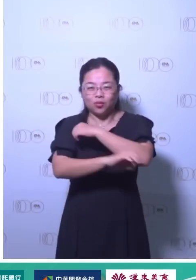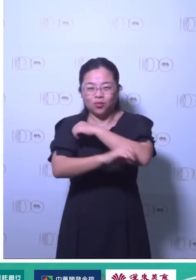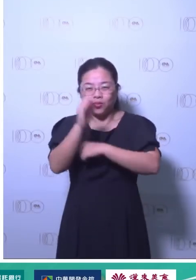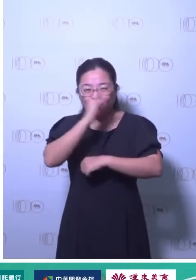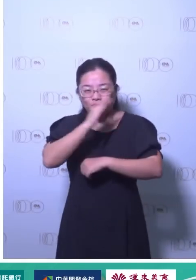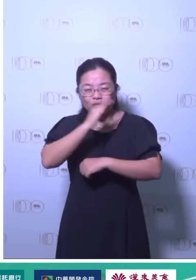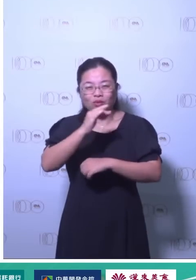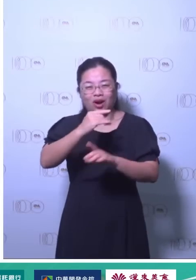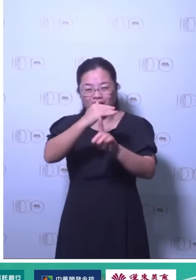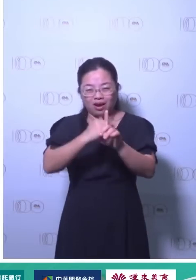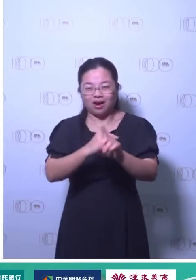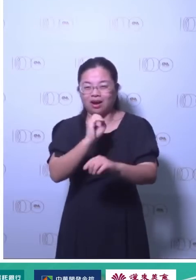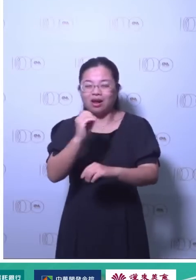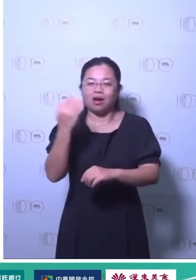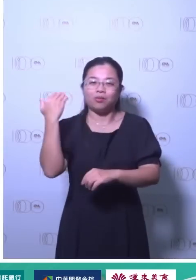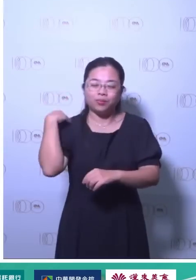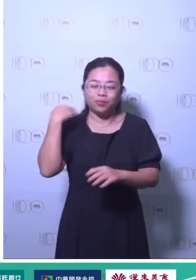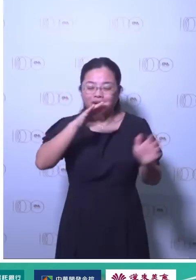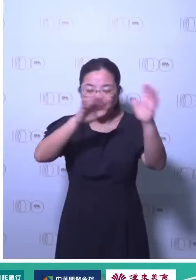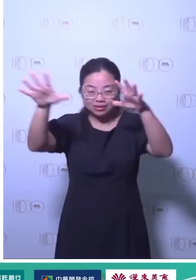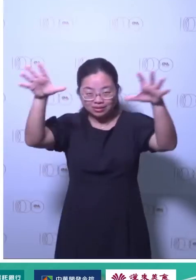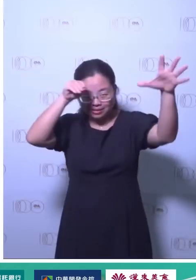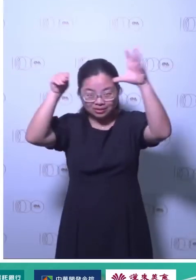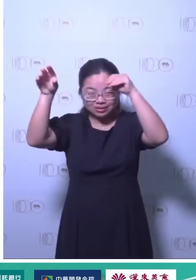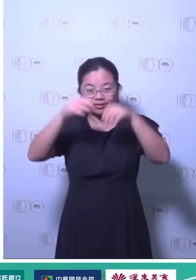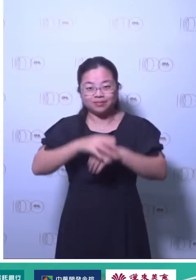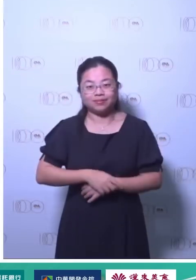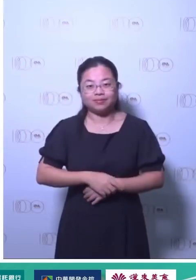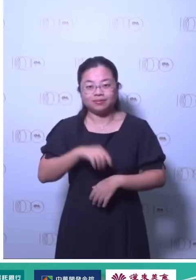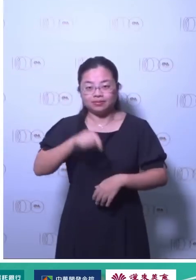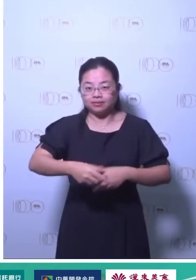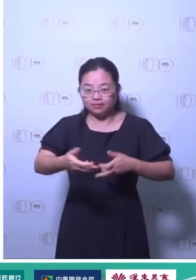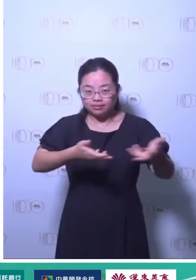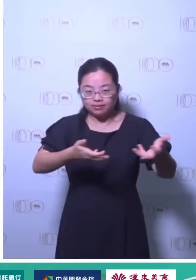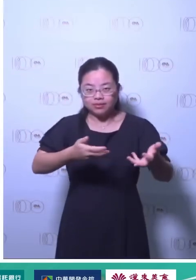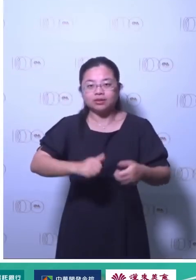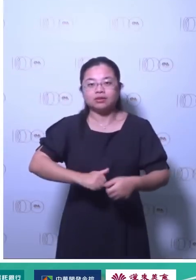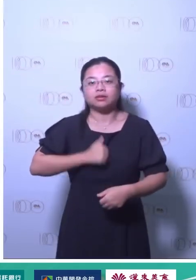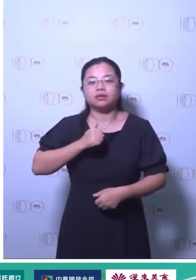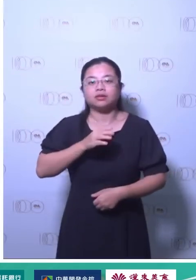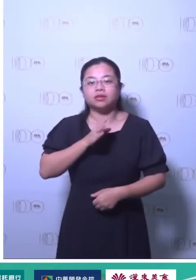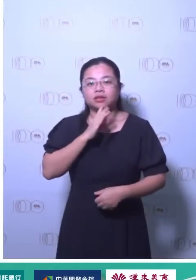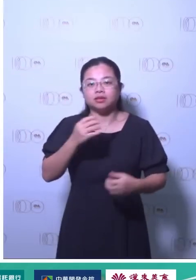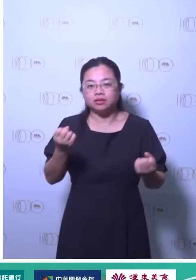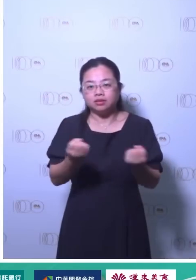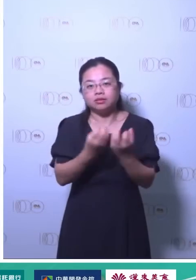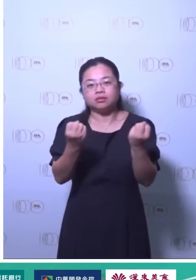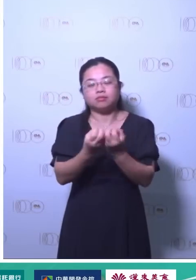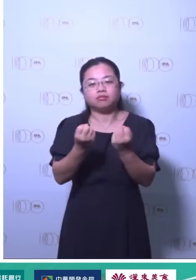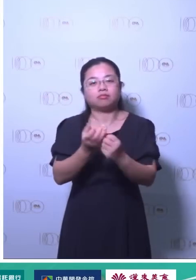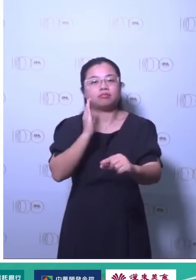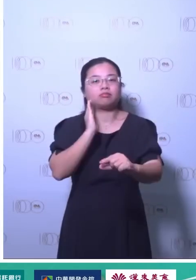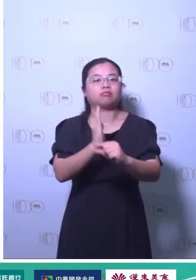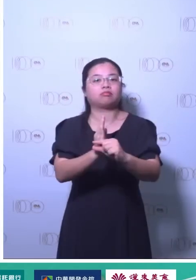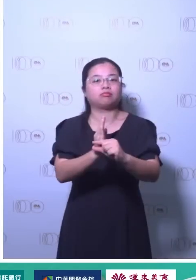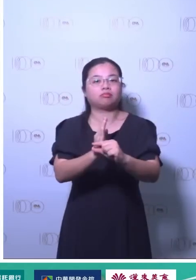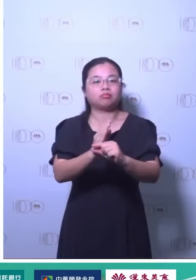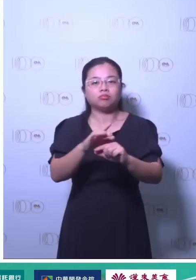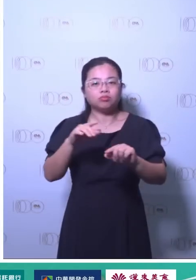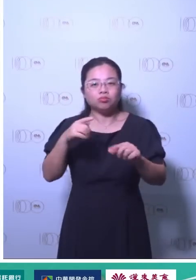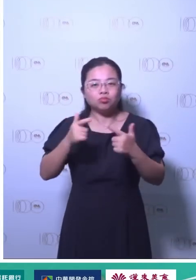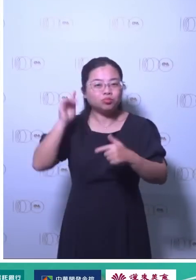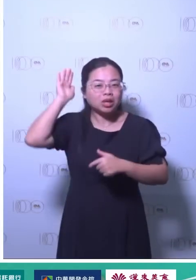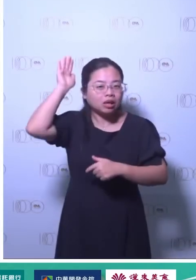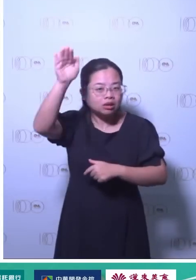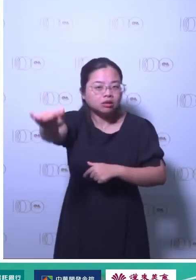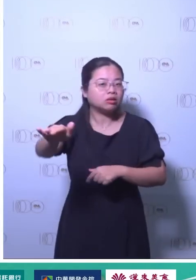一开始我们其实还是要跟大家聊一聊背景的就是这本书的背景以及这一些低碳治